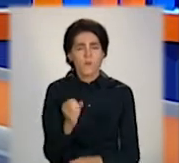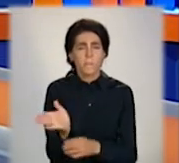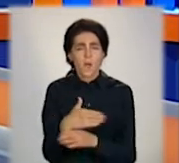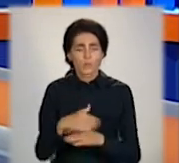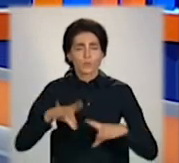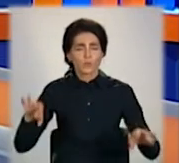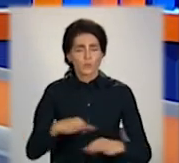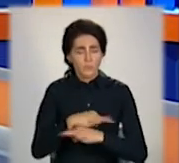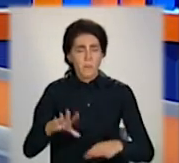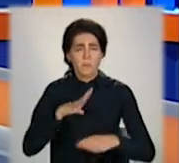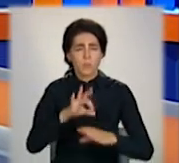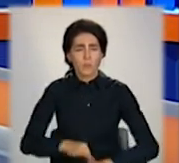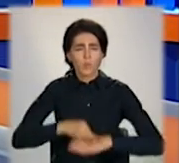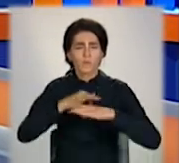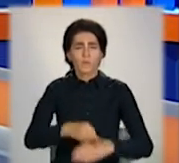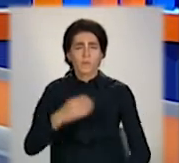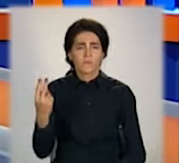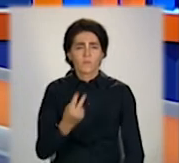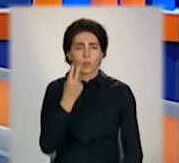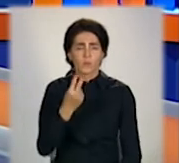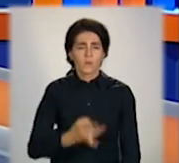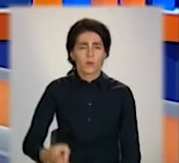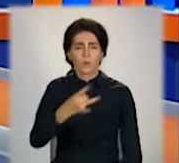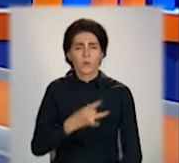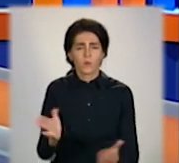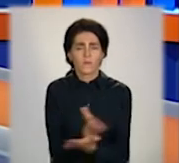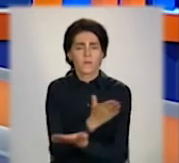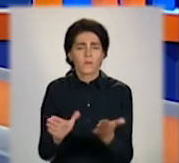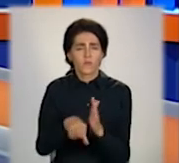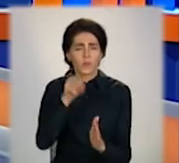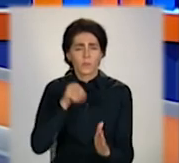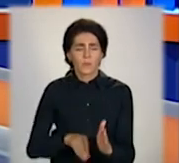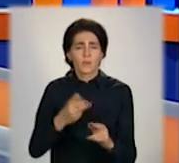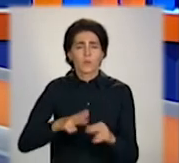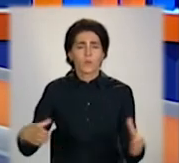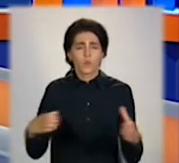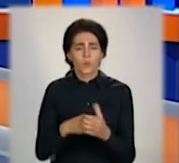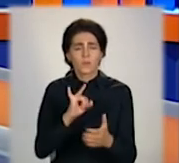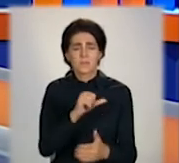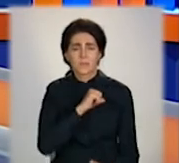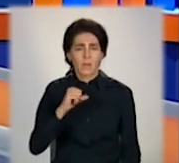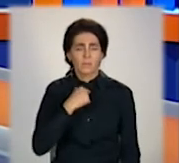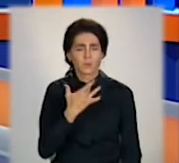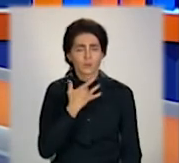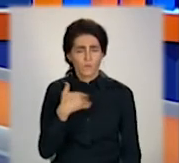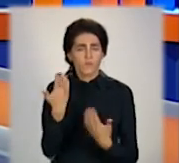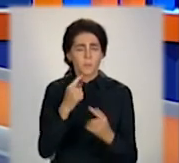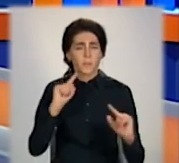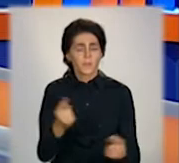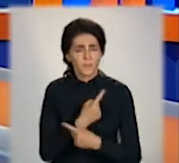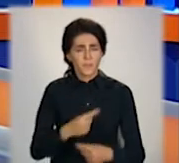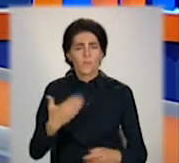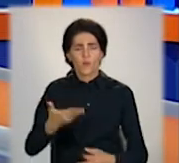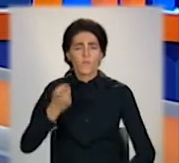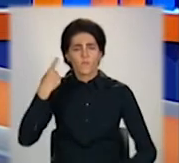філармонії провели другий регіональний відбірковий тур колективів та сольних виконавців. Фестиваль